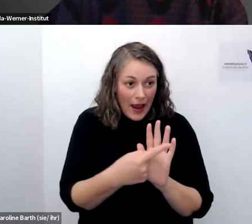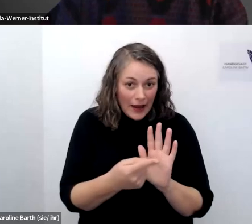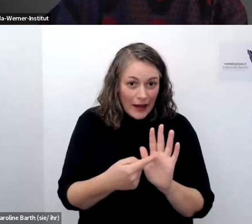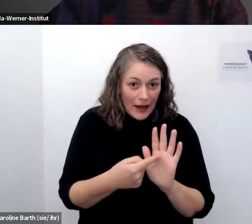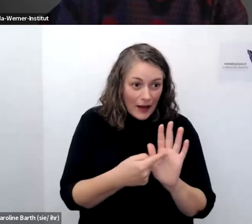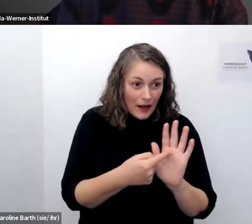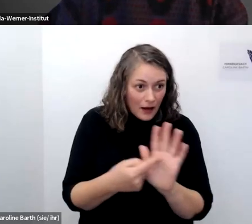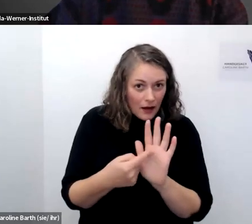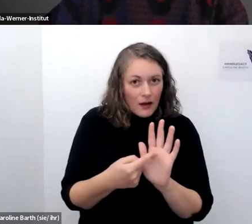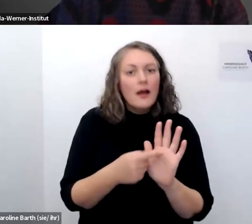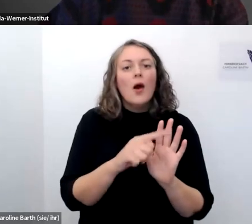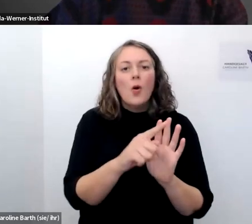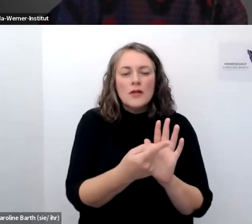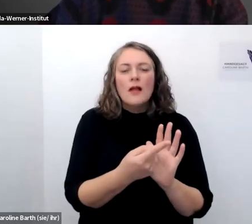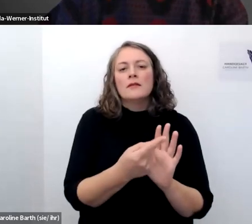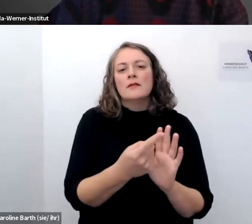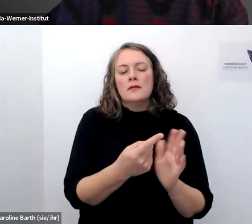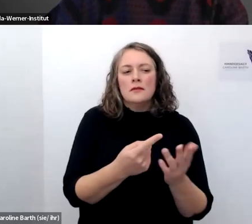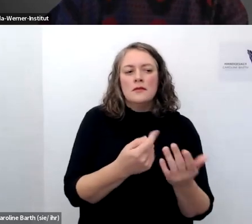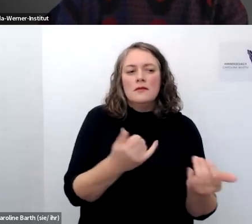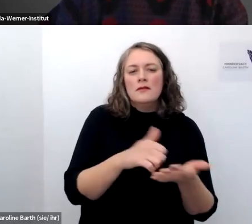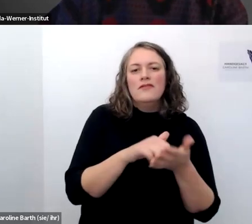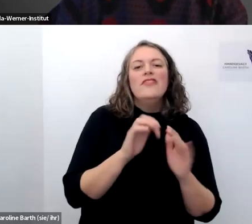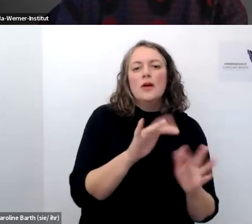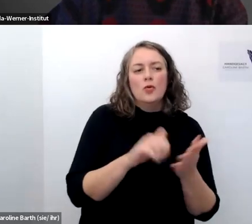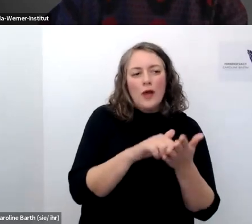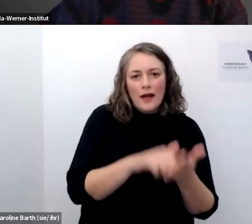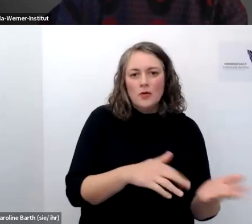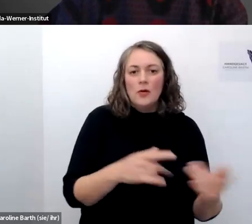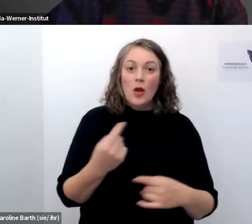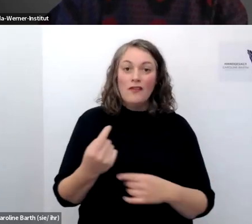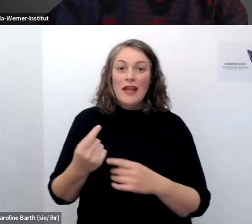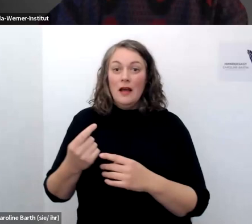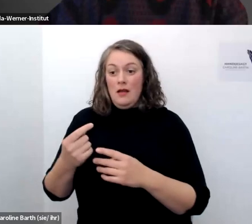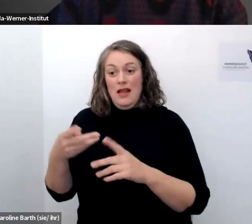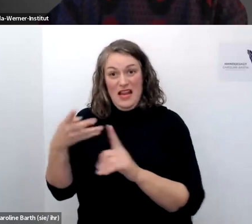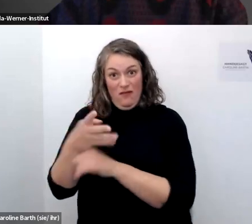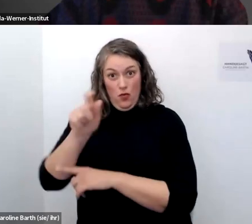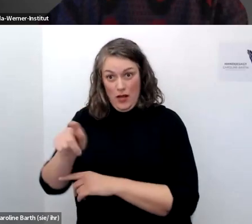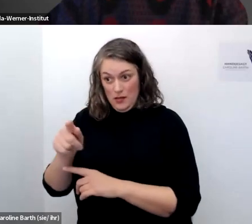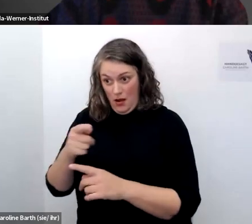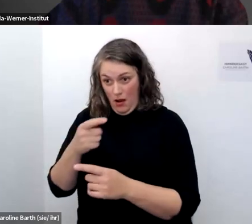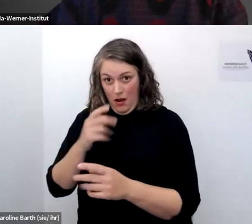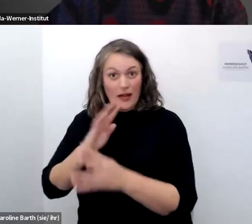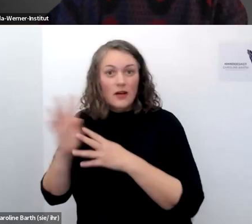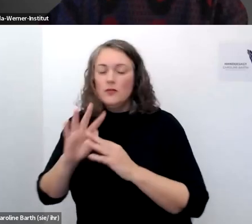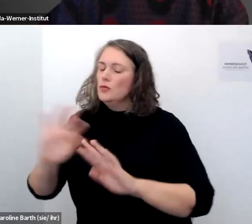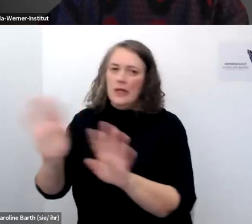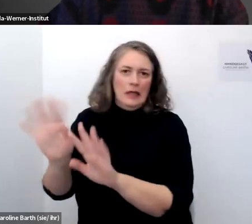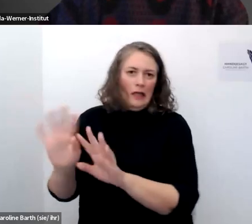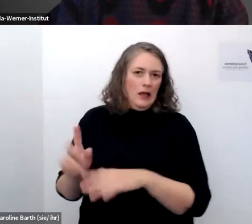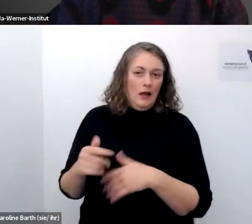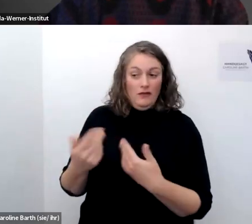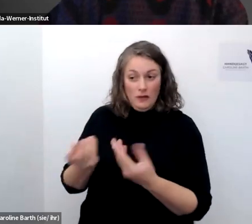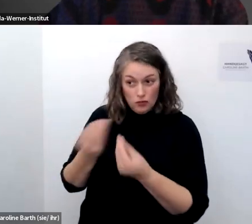mit denen weil ich denen nicht noch mehr plattform geben möchte also schon eine bewusste entscheidung mit denen auch nicht zu